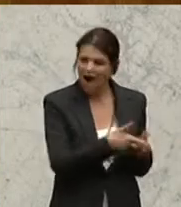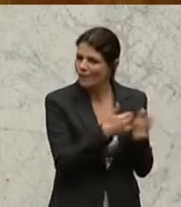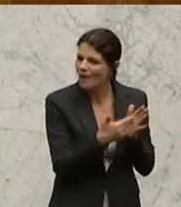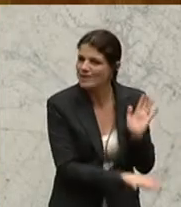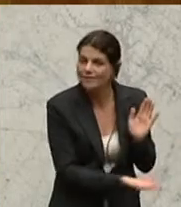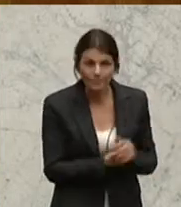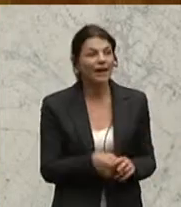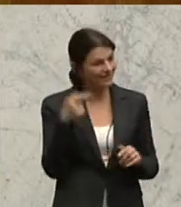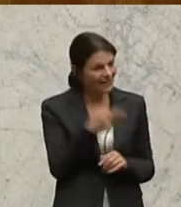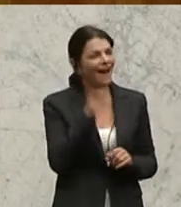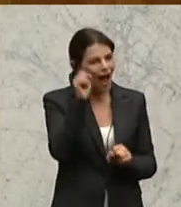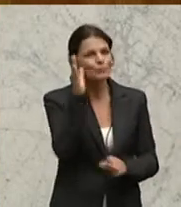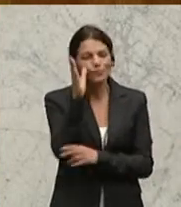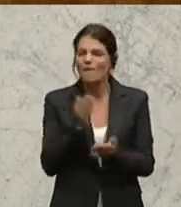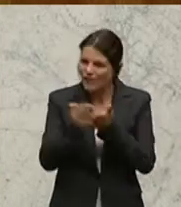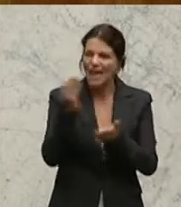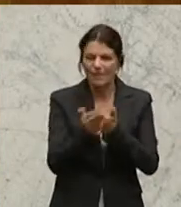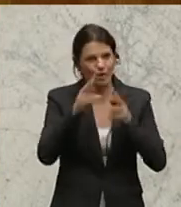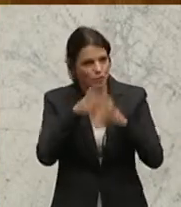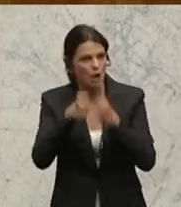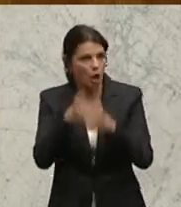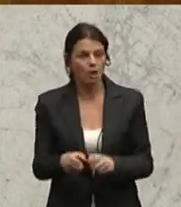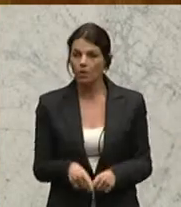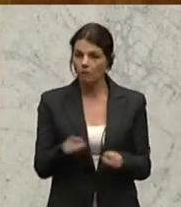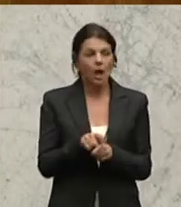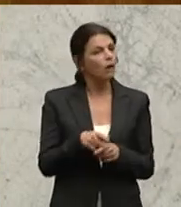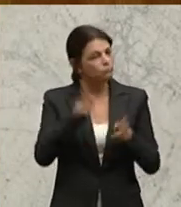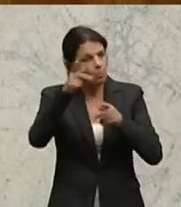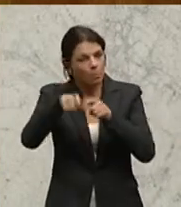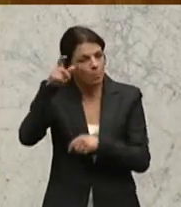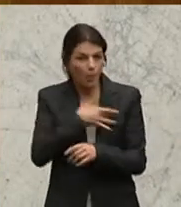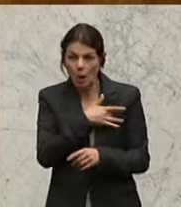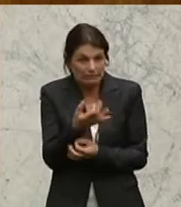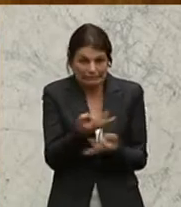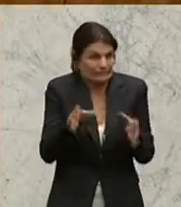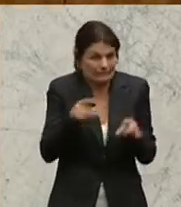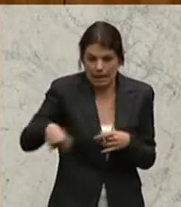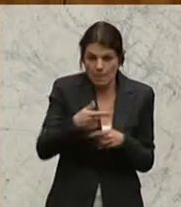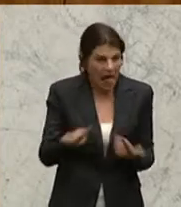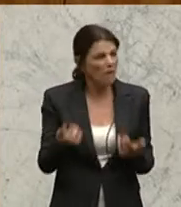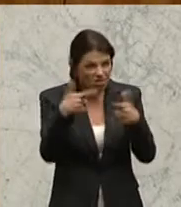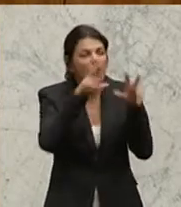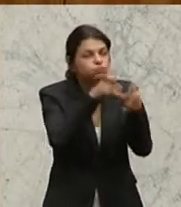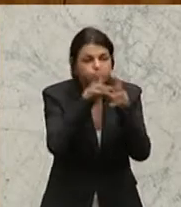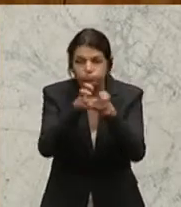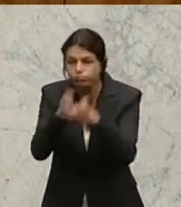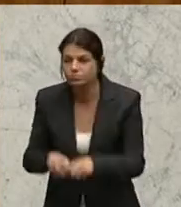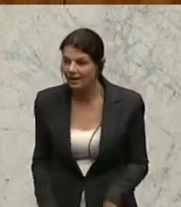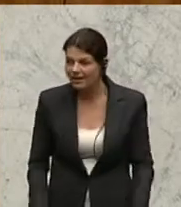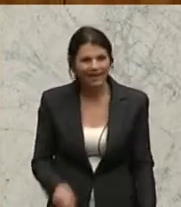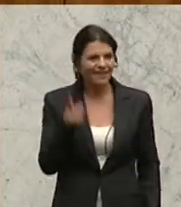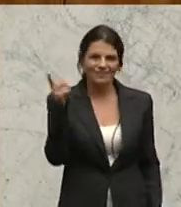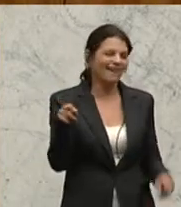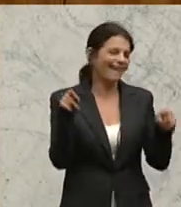weitere Spionagetätigkeit gegen unbeschulternde Bürger in unserem Land. Sie sind geistig den Amerikanern um nichts nach, zumindest ideologisch,